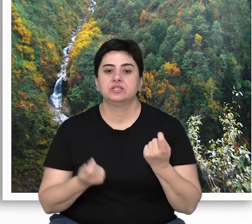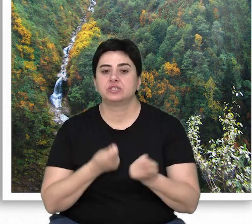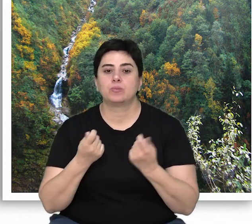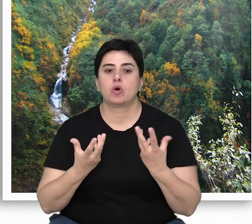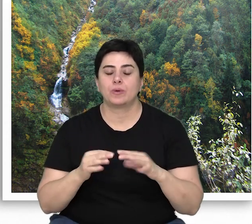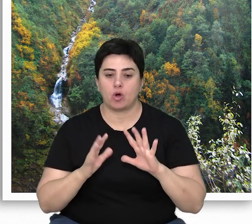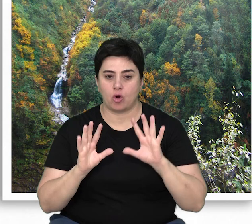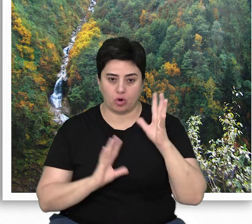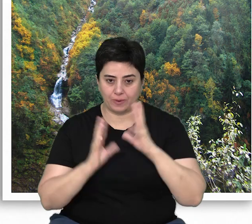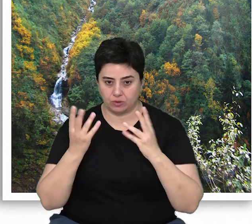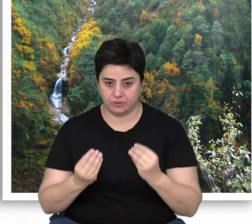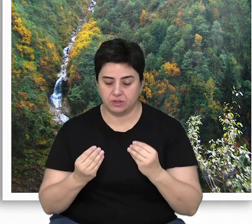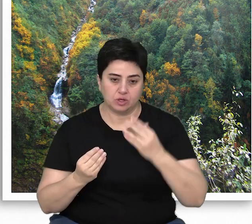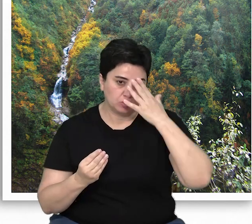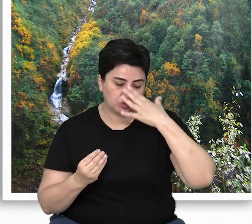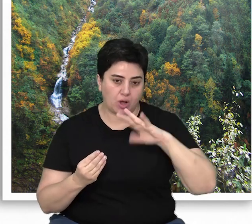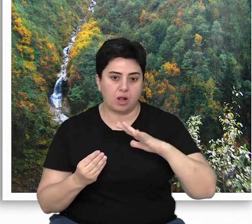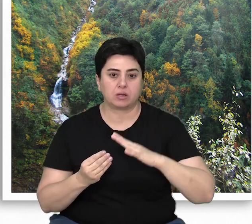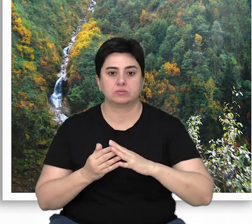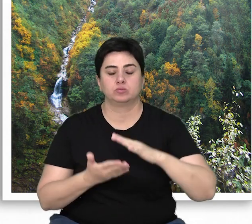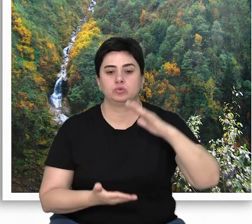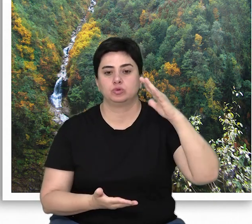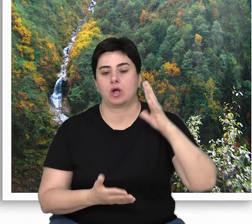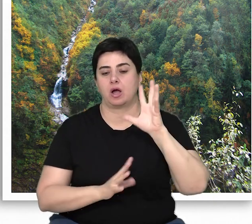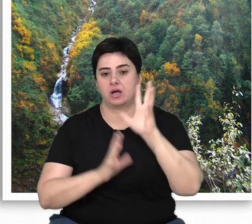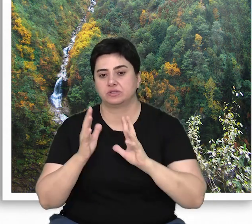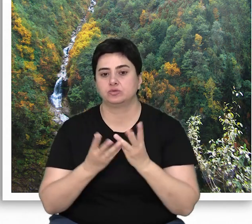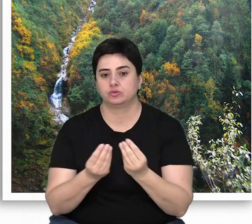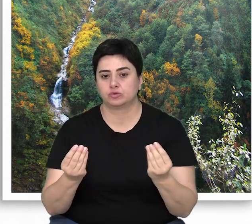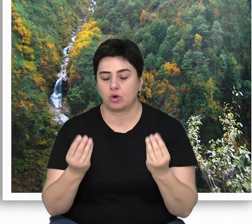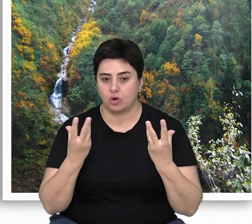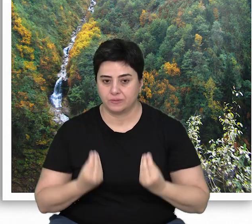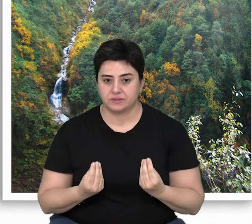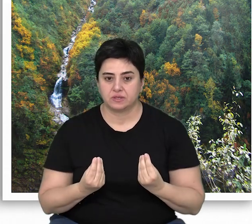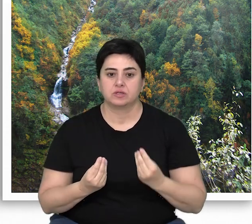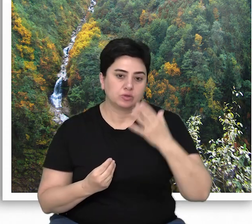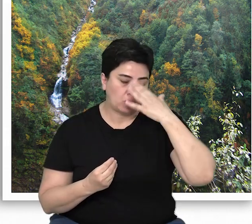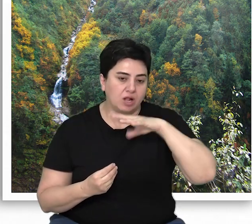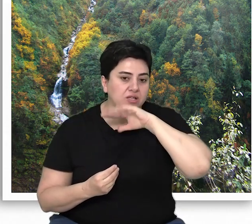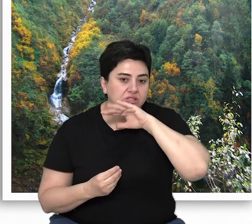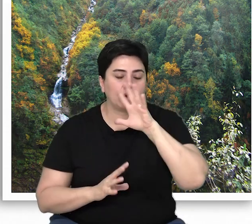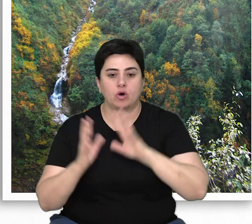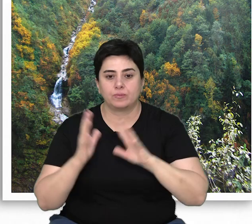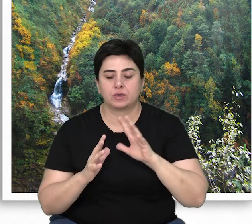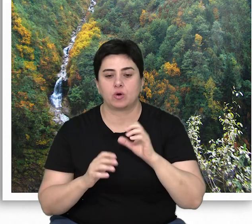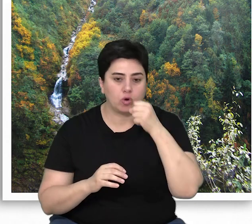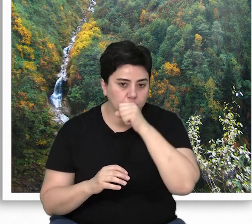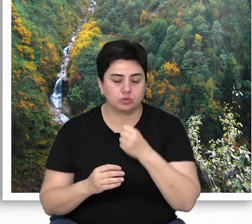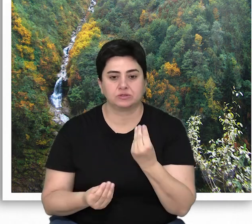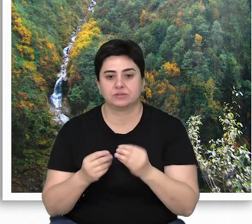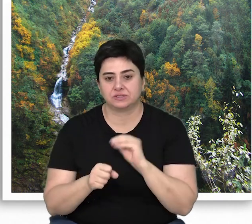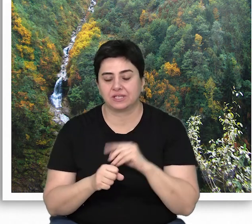işletilmemiş orman olmaları ve doğal olgunluğa gelmiş ağaçların çoğunlukta olması, doğal yaşlı ormanları